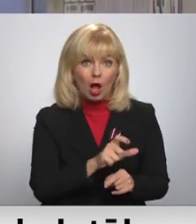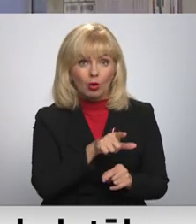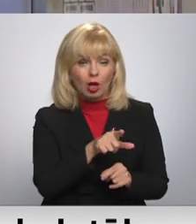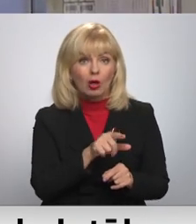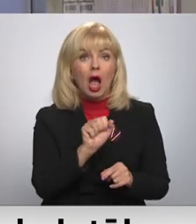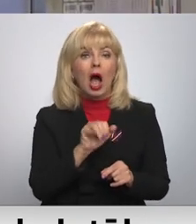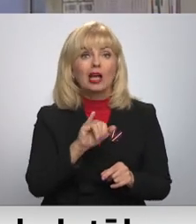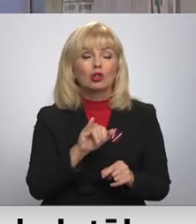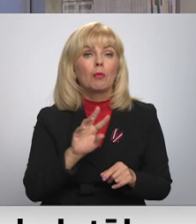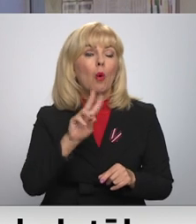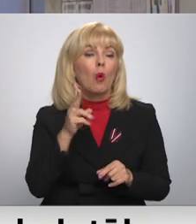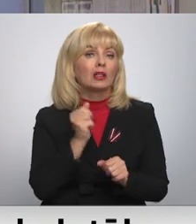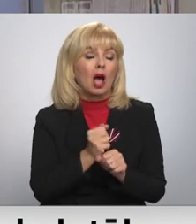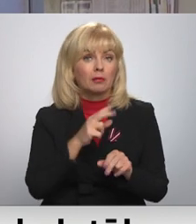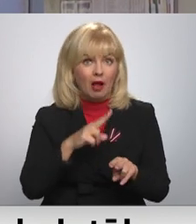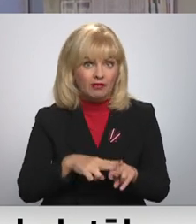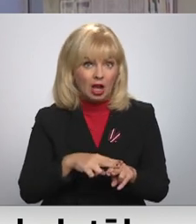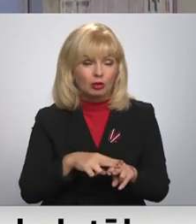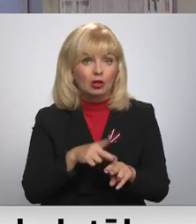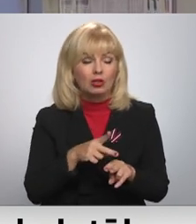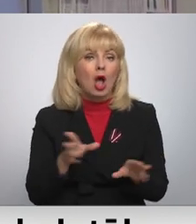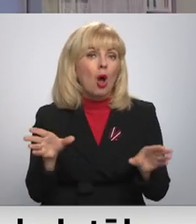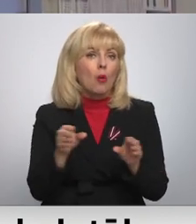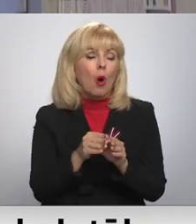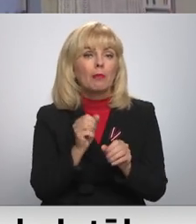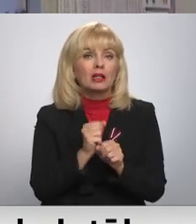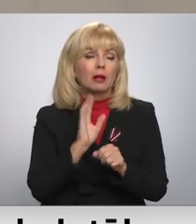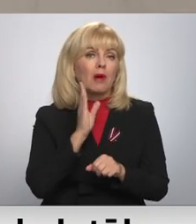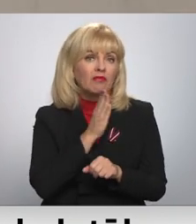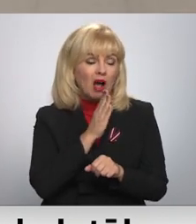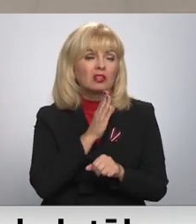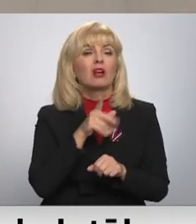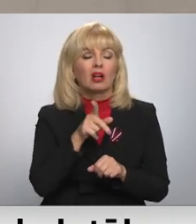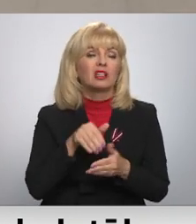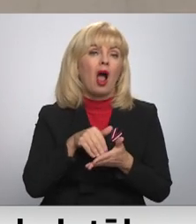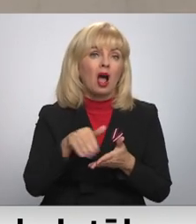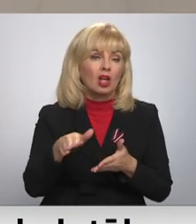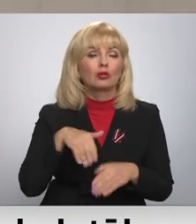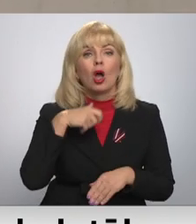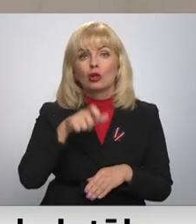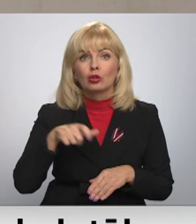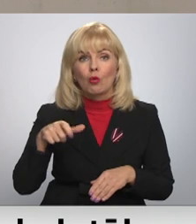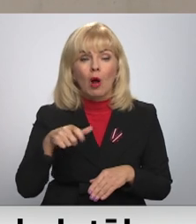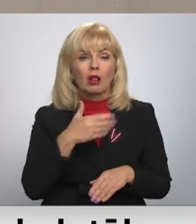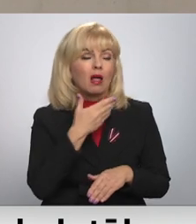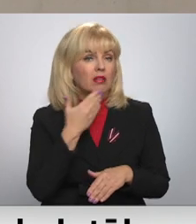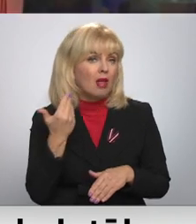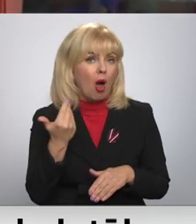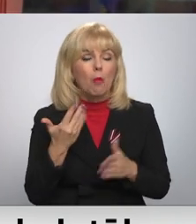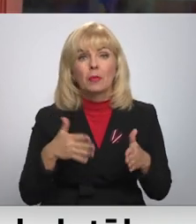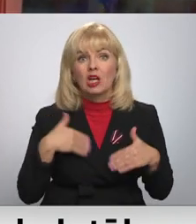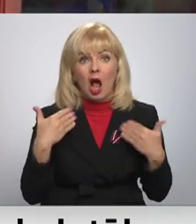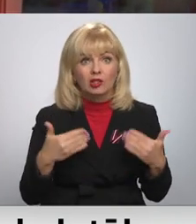aizupes bijusi otrā darba vieta, no darba apvienošanas vasarā apteikusies. Skolēni par to gan nepriecājoties.